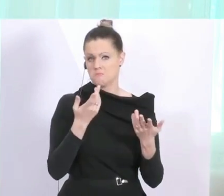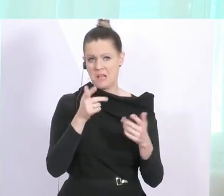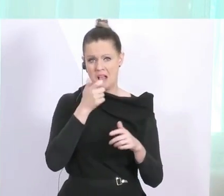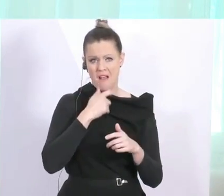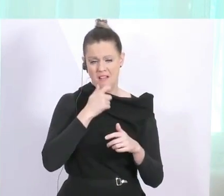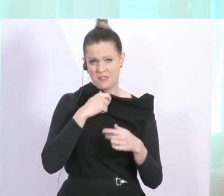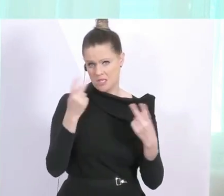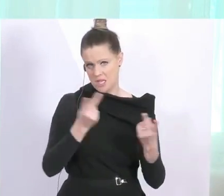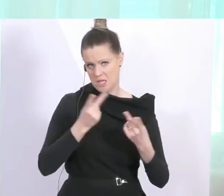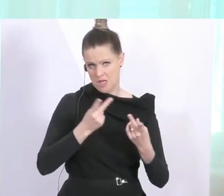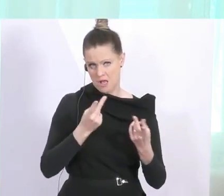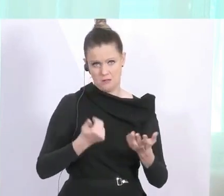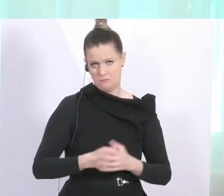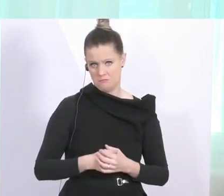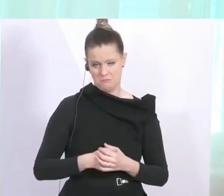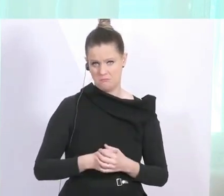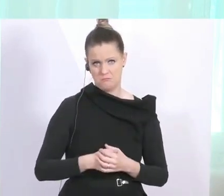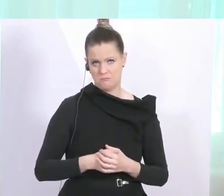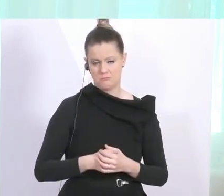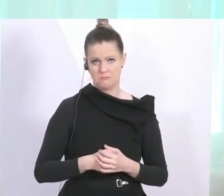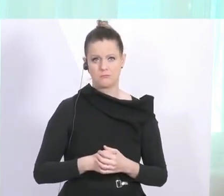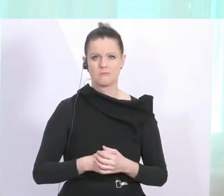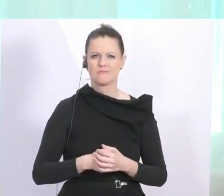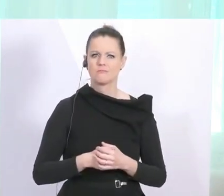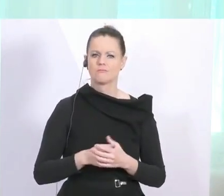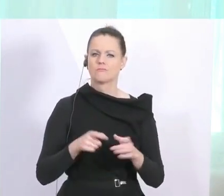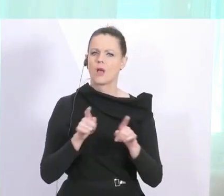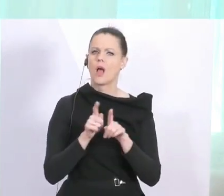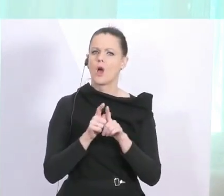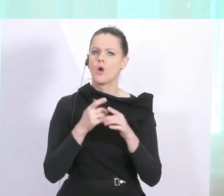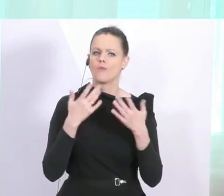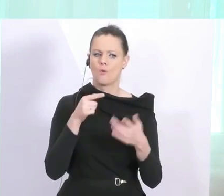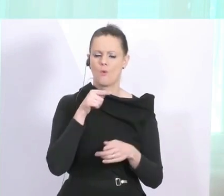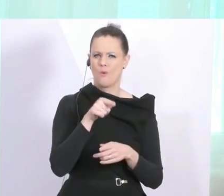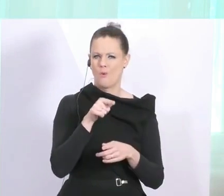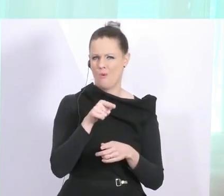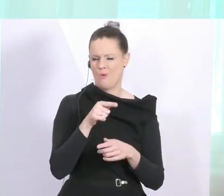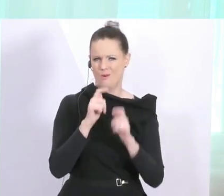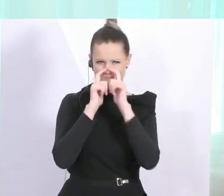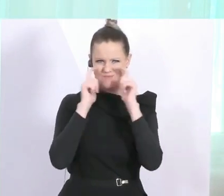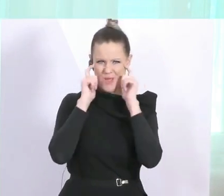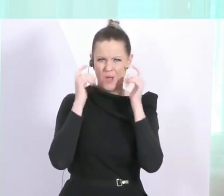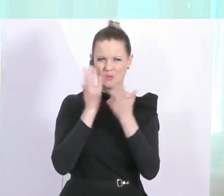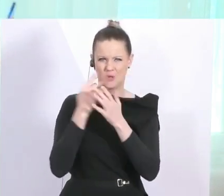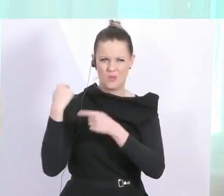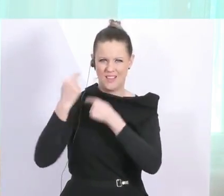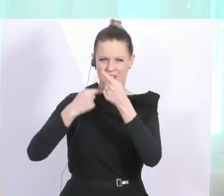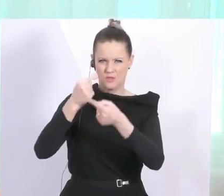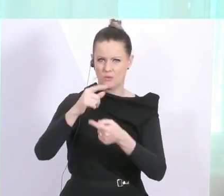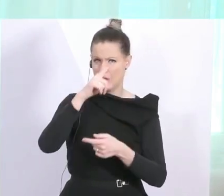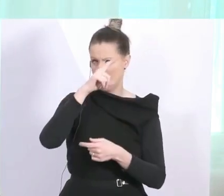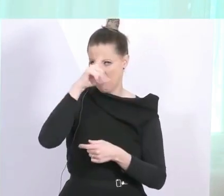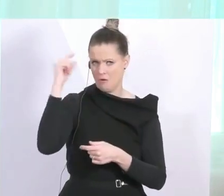facto keine Rolle. Das ist nicht das Thema. Wird auch in den Kulturen, wo das lange Tradition hat, von der Volksschule bis